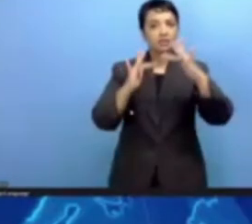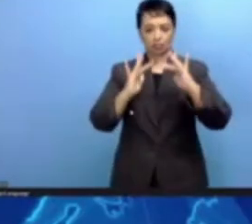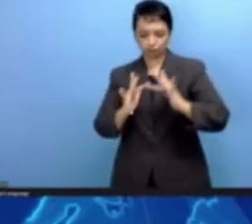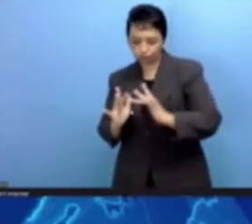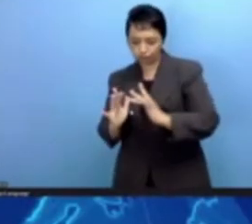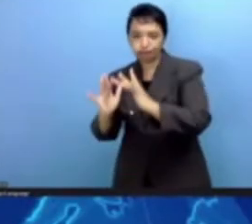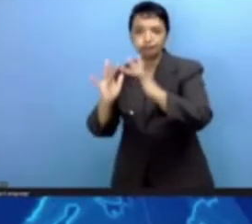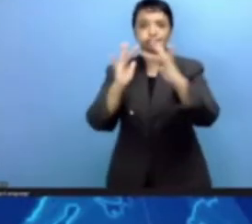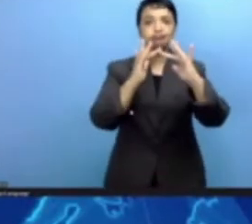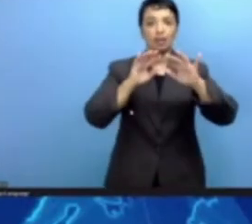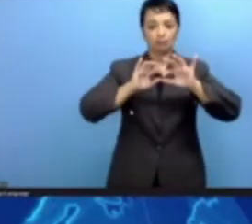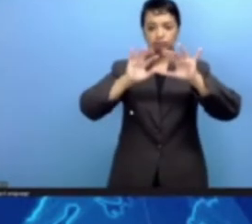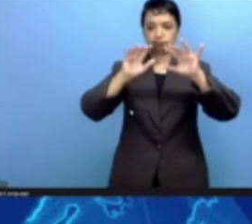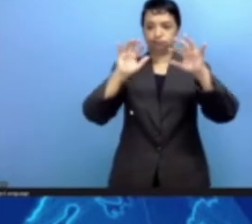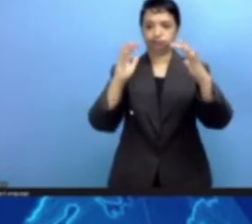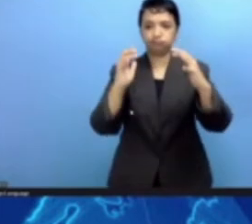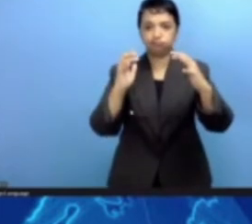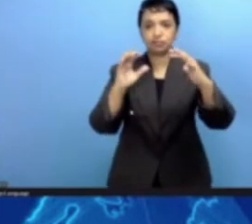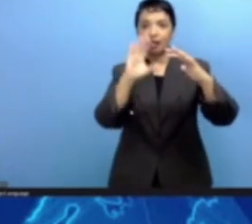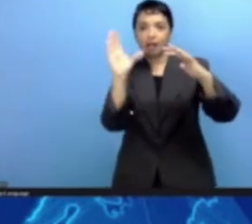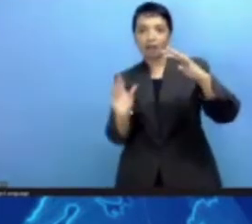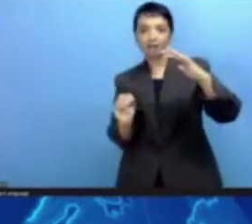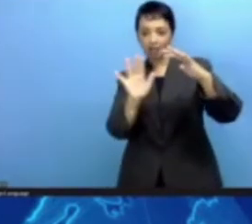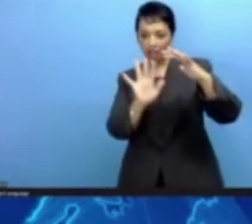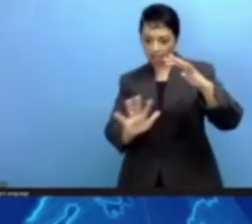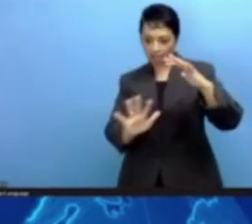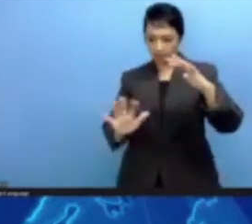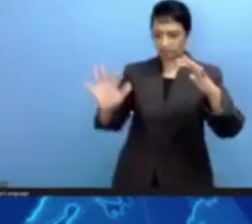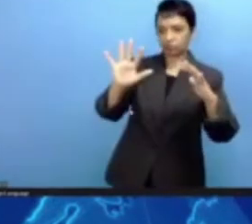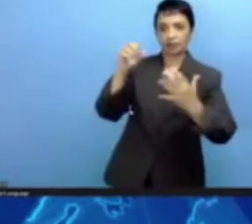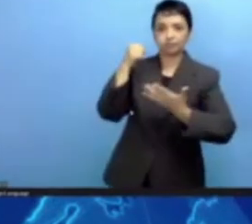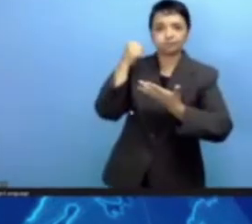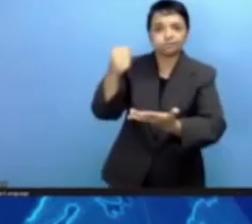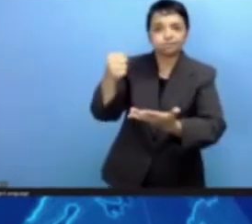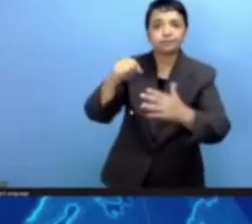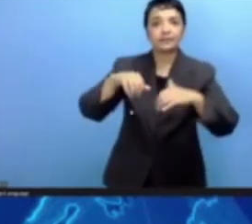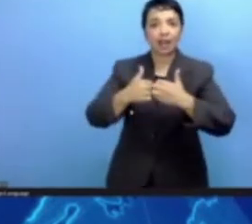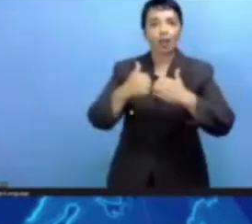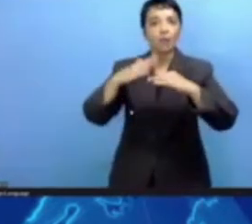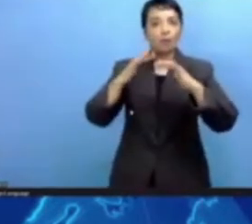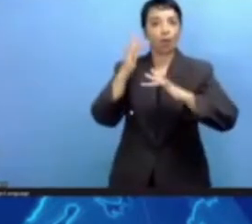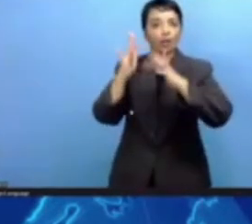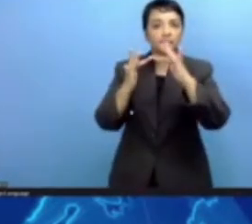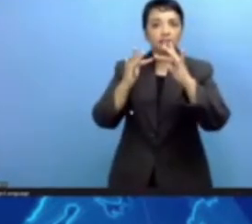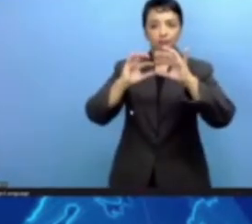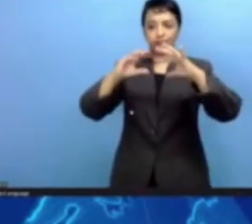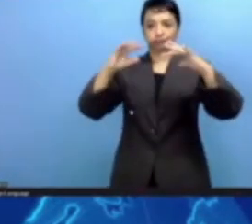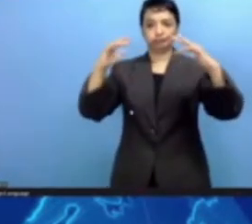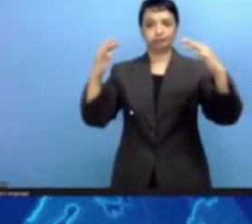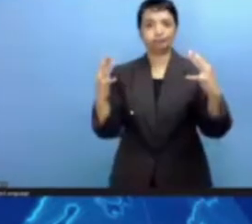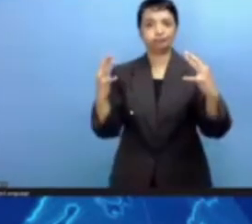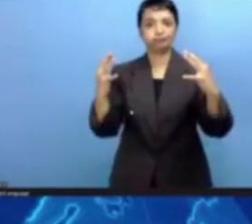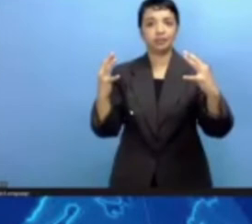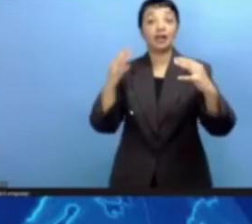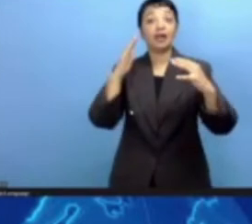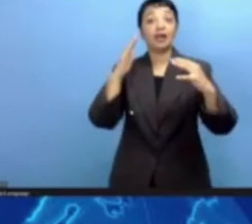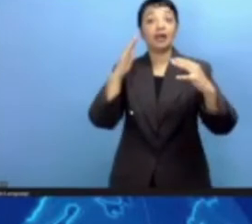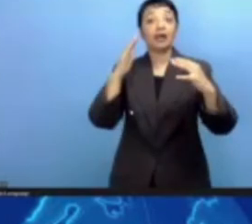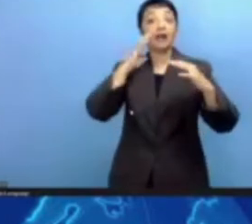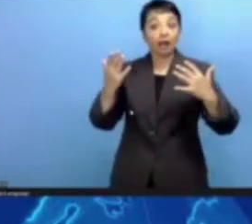وتوسيع الولوج أصبح يمثل أولوية بالنسبة للاستثمارات